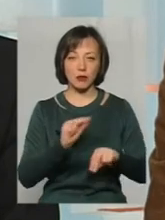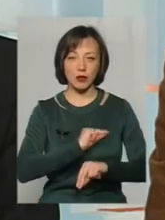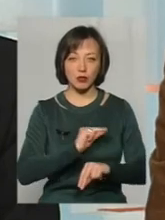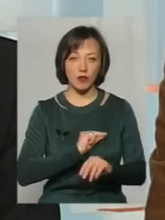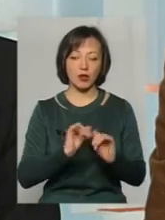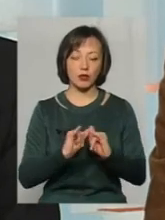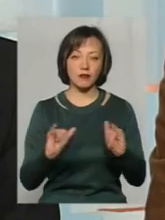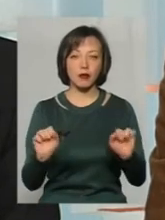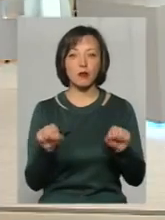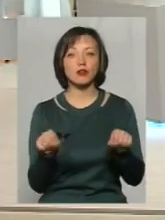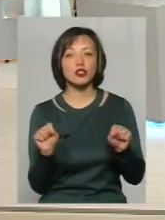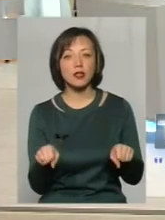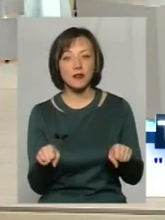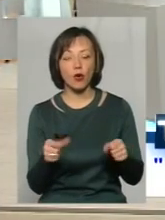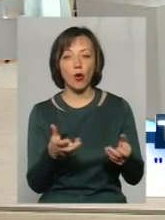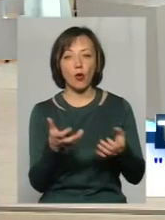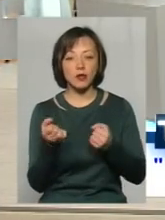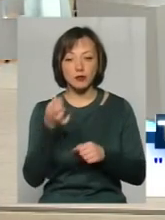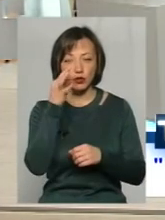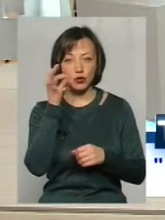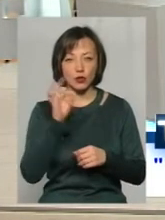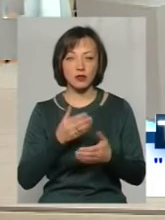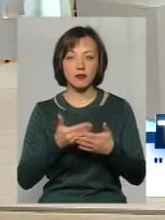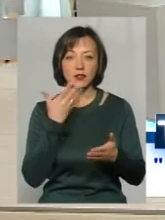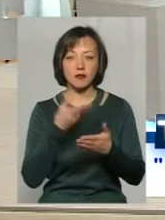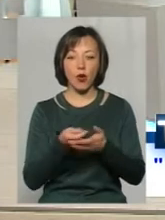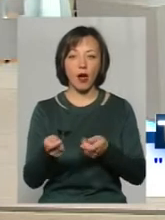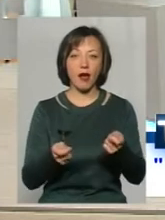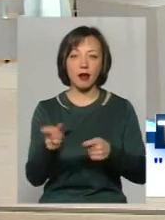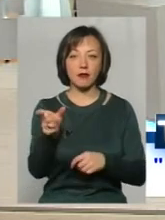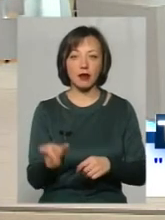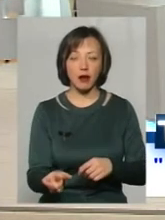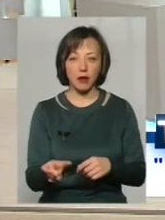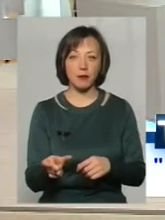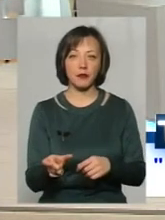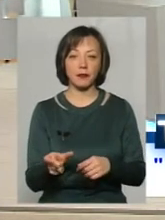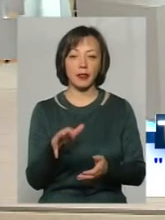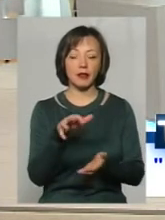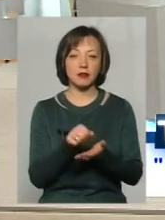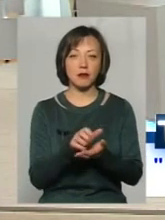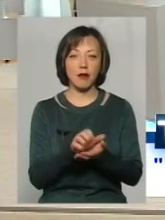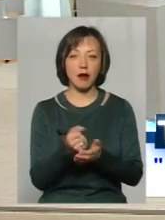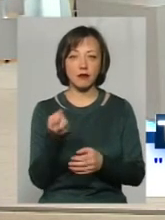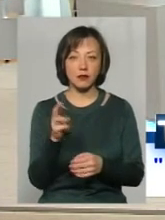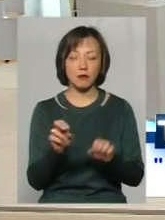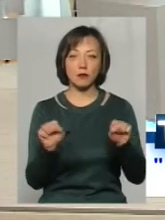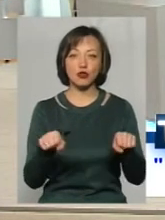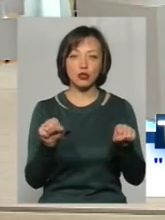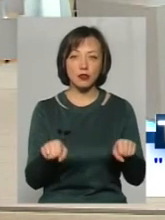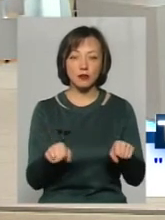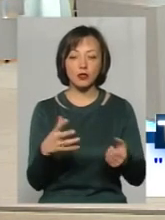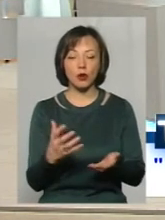розвивати. Можливо, отримуючи досвід від свого керівника, який з ним займався, можливо,